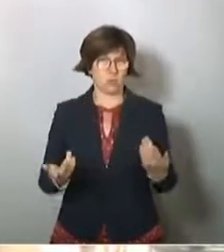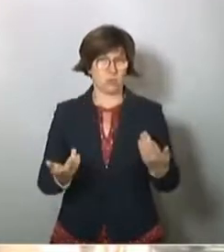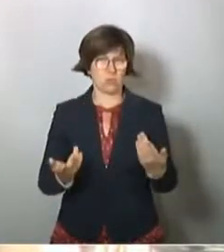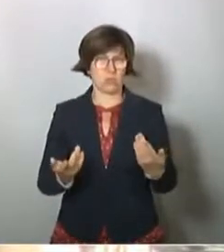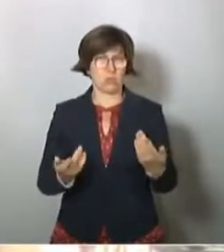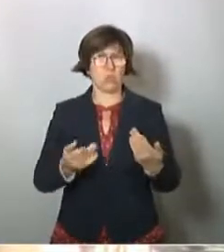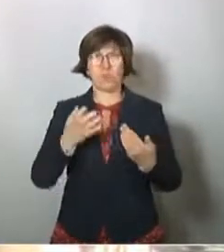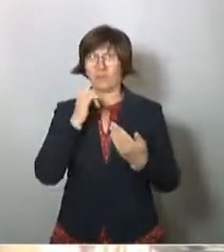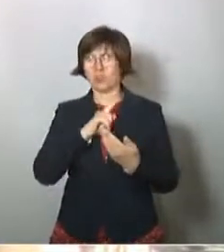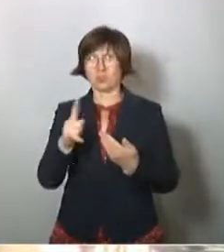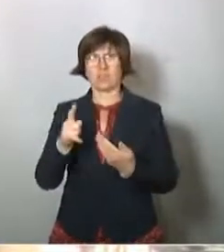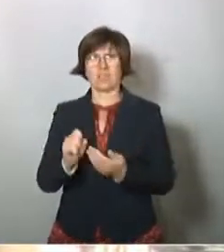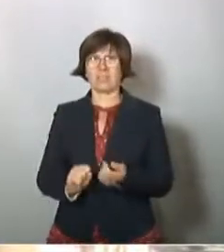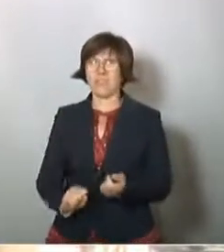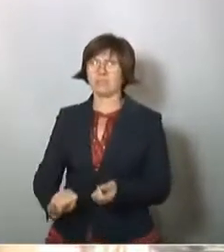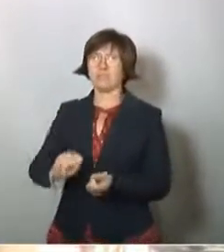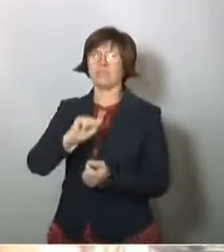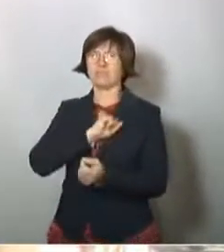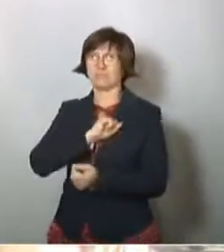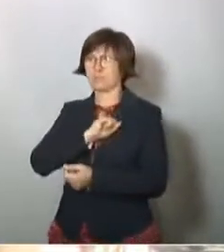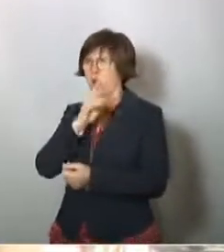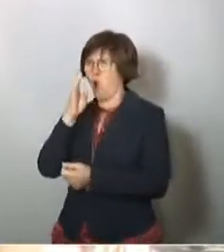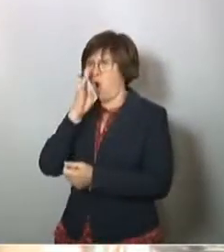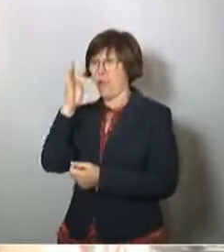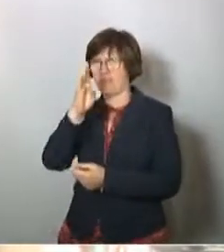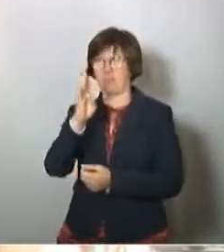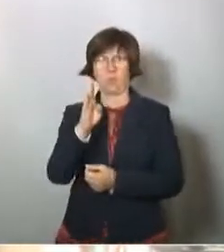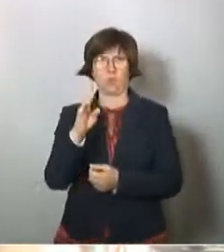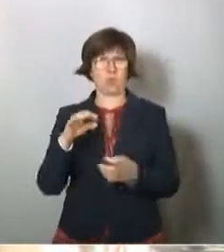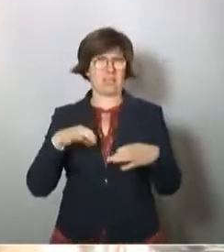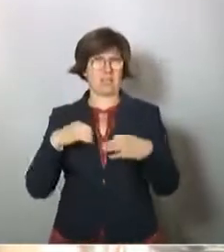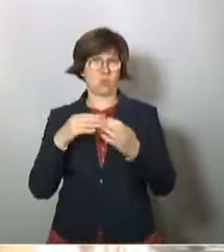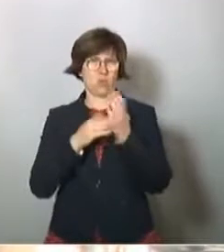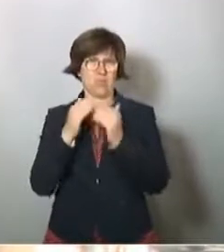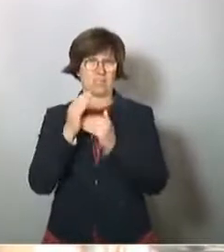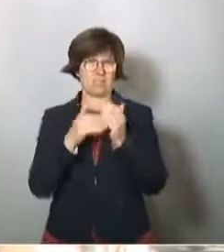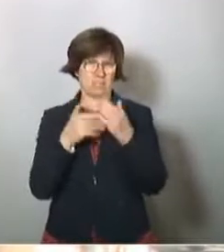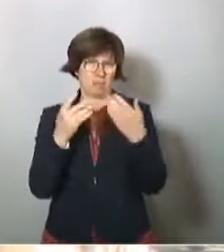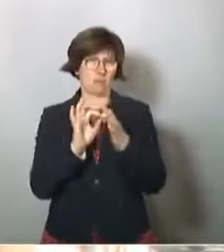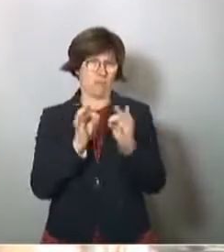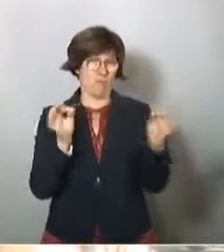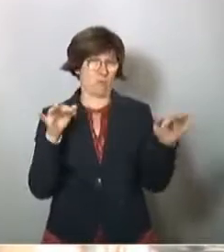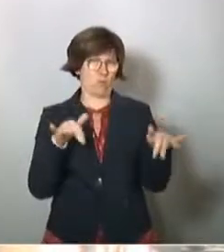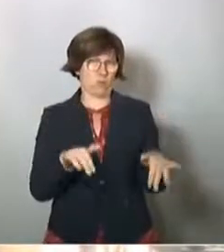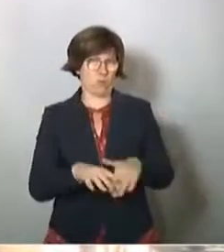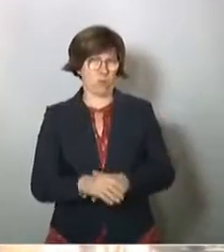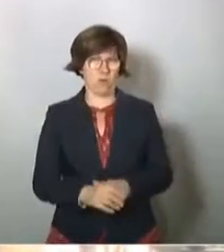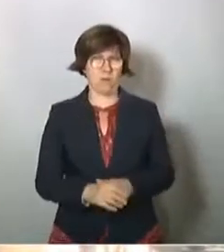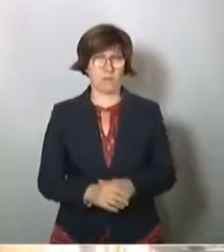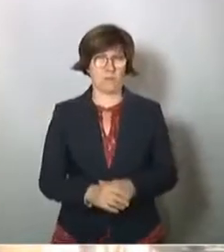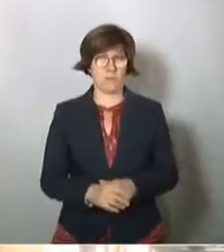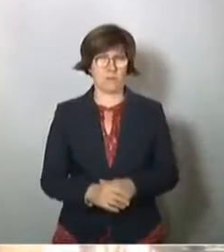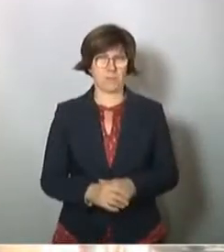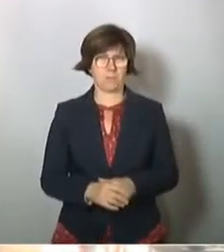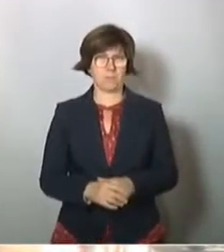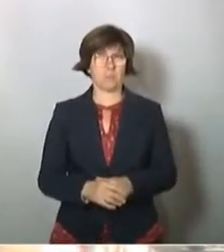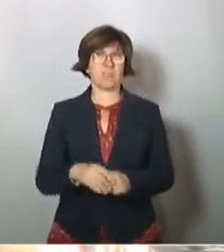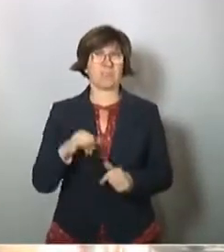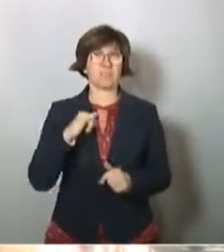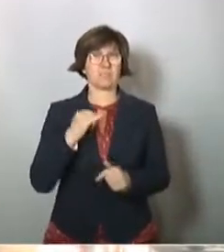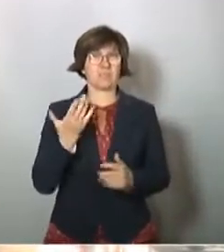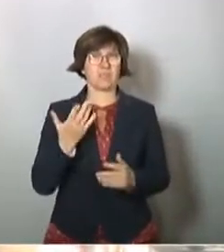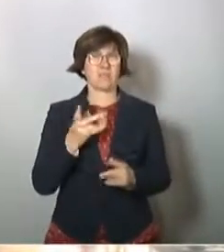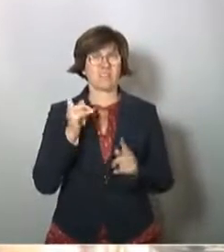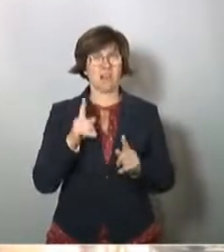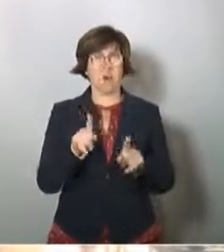einer Profitorientierung dieses Gesundheitssystems explizit so formuliert. Und interessanterweise haben